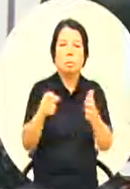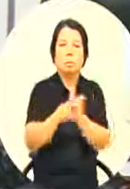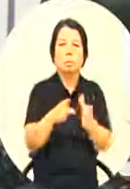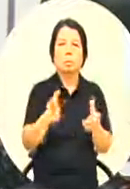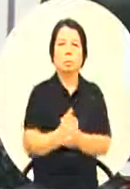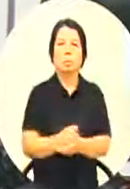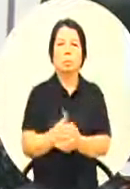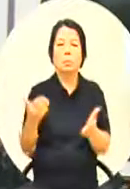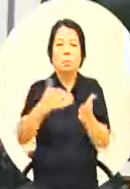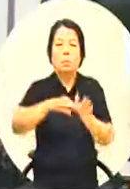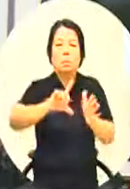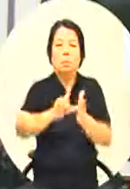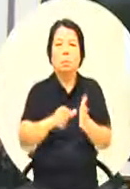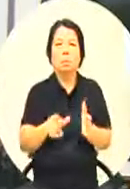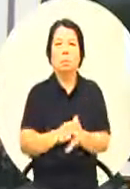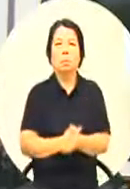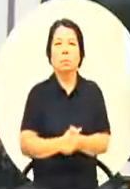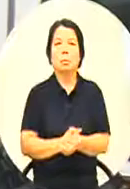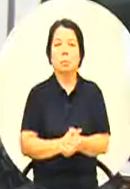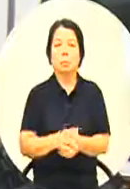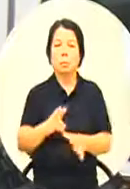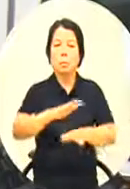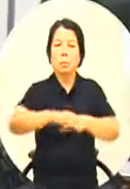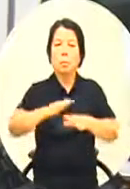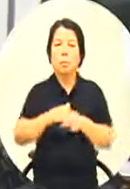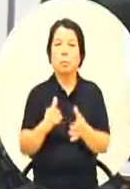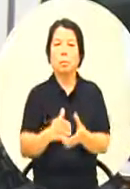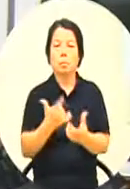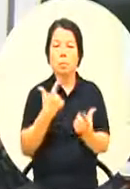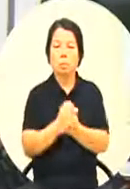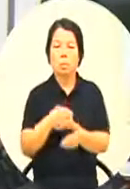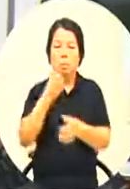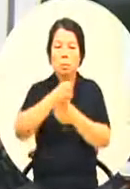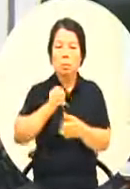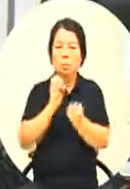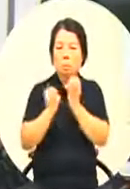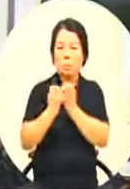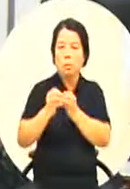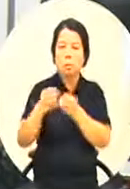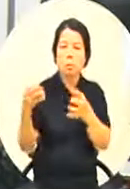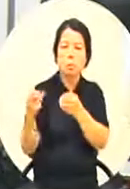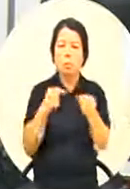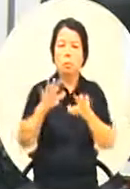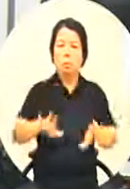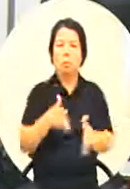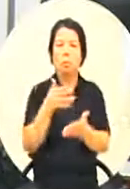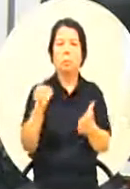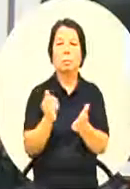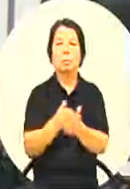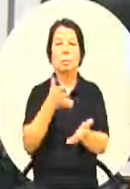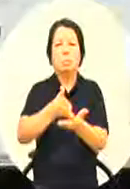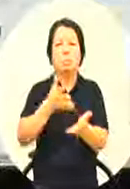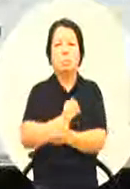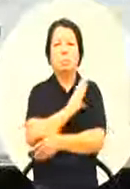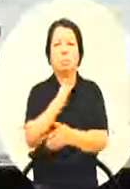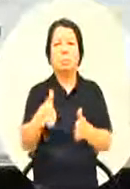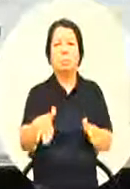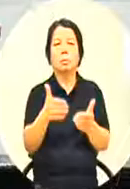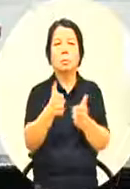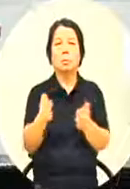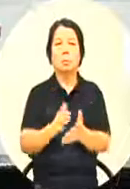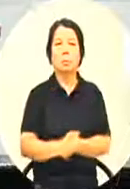到时候到时候我们能够能够比较有一个系统性的讨论好 以上咨询到此 谢谢好 谢谢